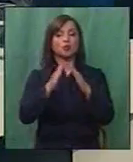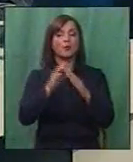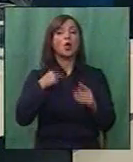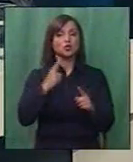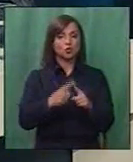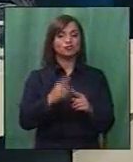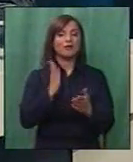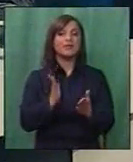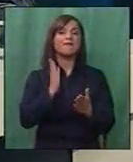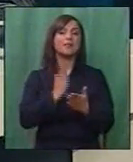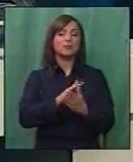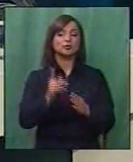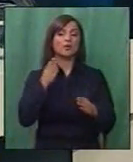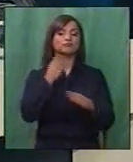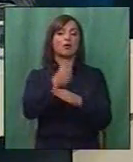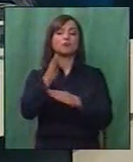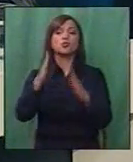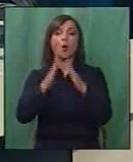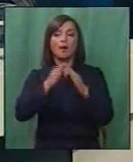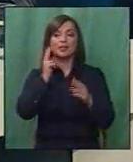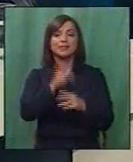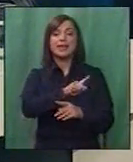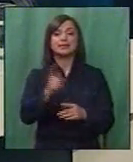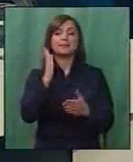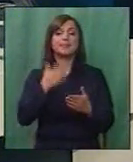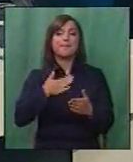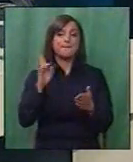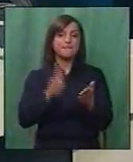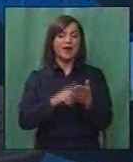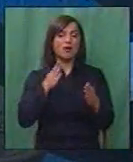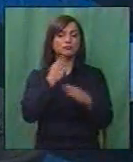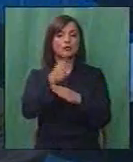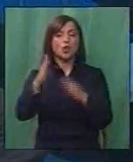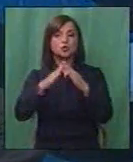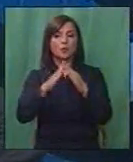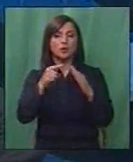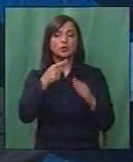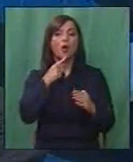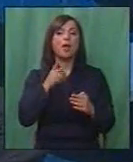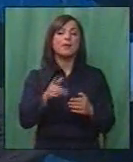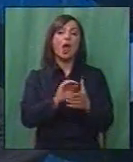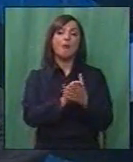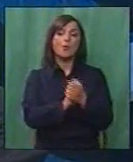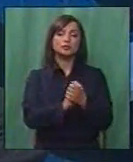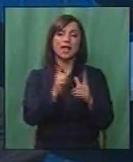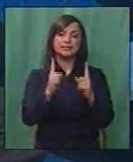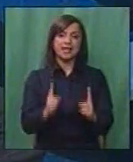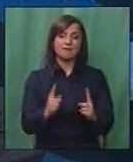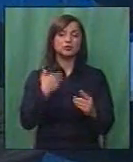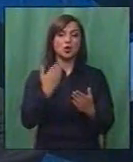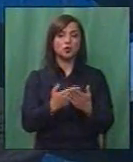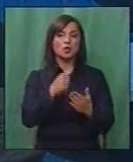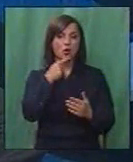Да, точно, ние во принципи не можеме, тоа е уставно загарантирано правање, не смееме да влегуваме во секој дом. Но јас би го поздравил ставот и